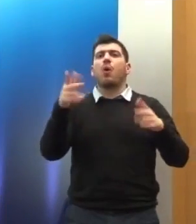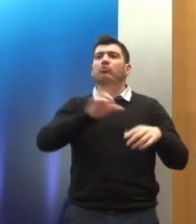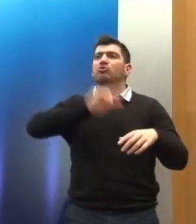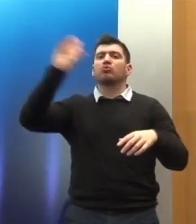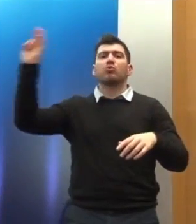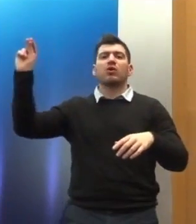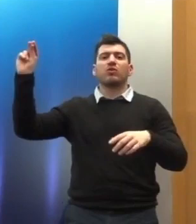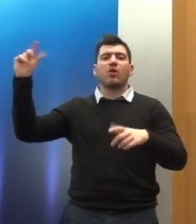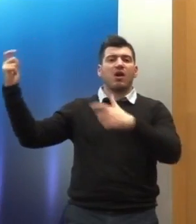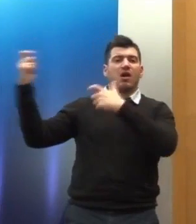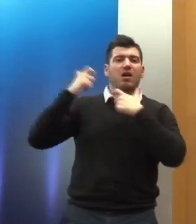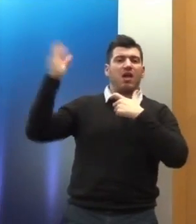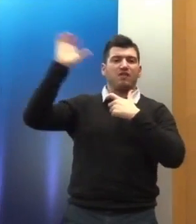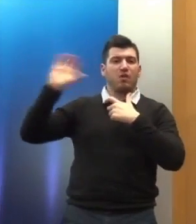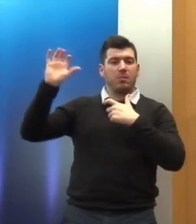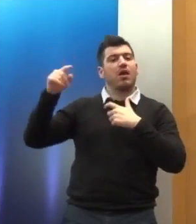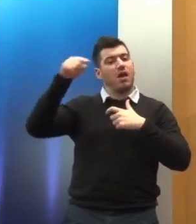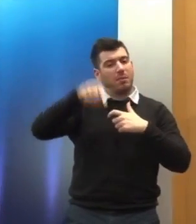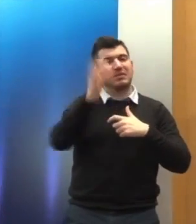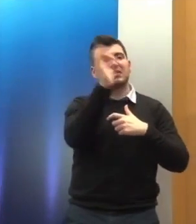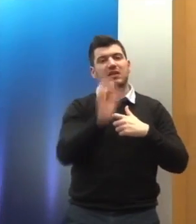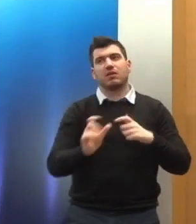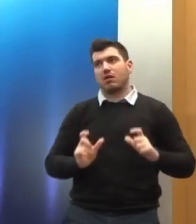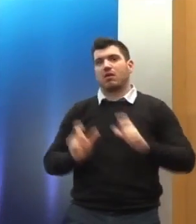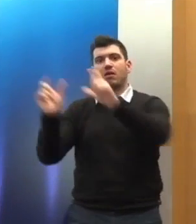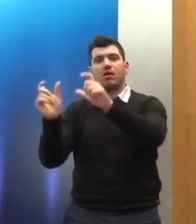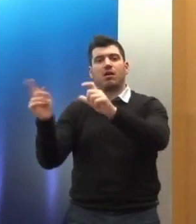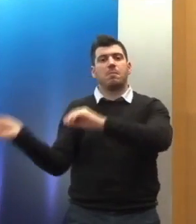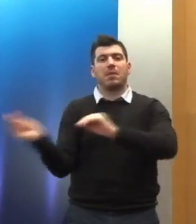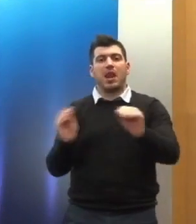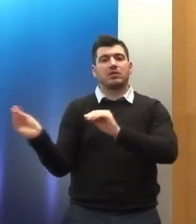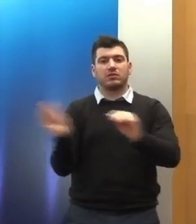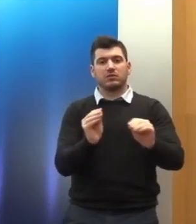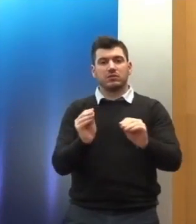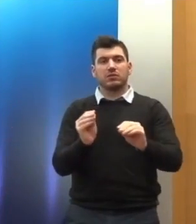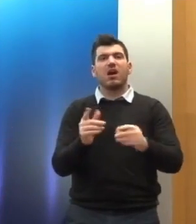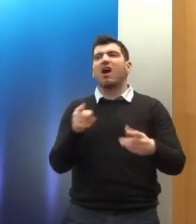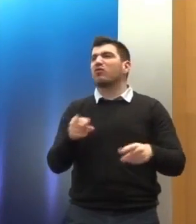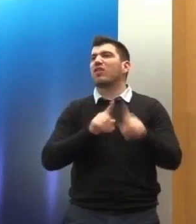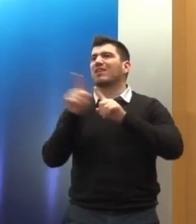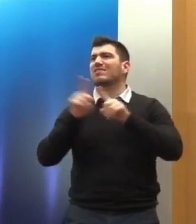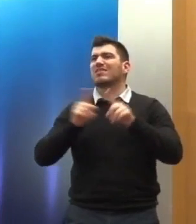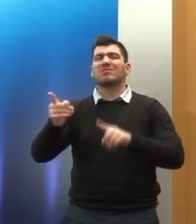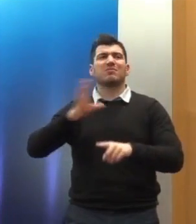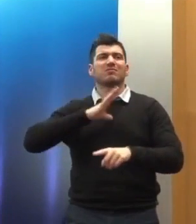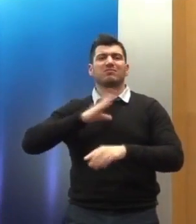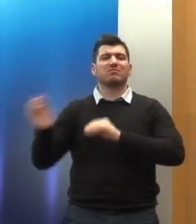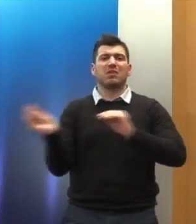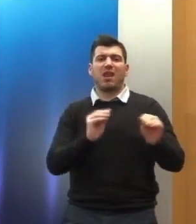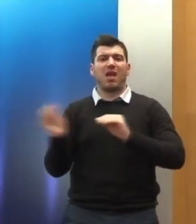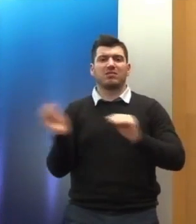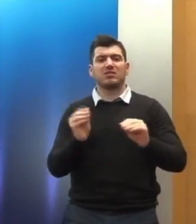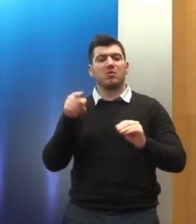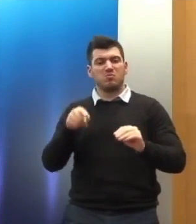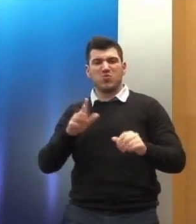κάνουν στην Ελλάδα και αυτό είναι κάτι που δεν έχει να κάνει μόνο με τα δικαιώματα των προσφύγων και των μεταναστών που βρίσκονται εγκλωβισμένοι